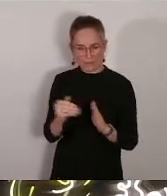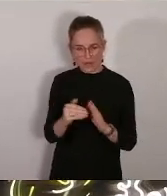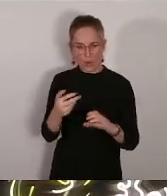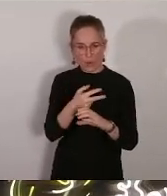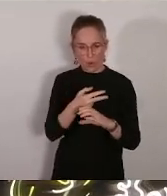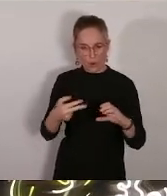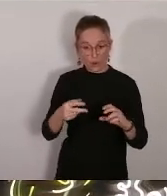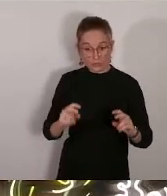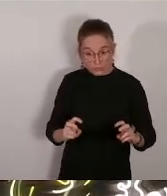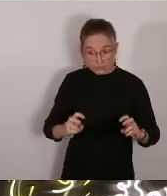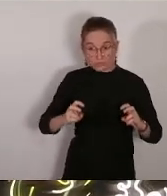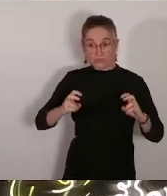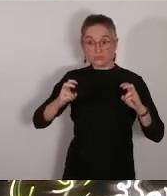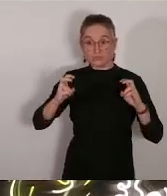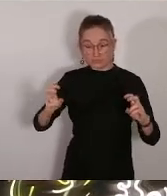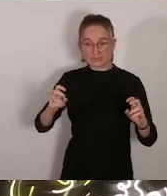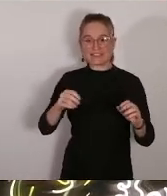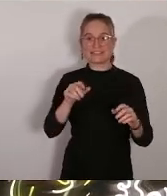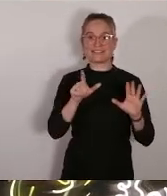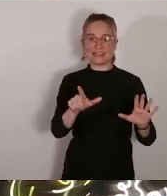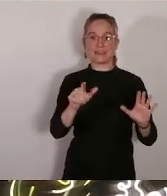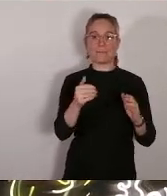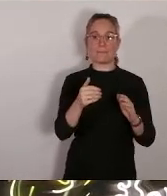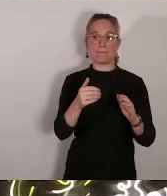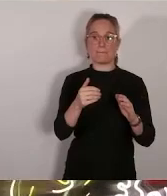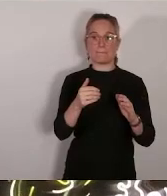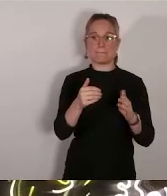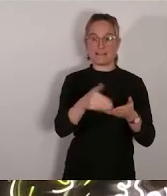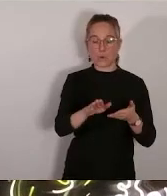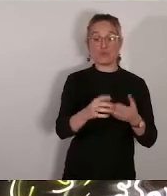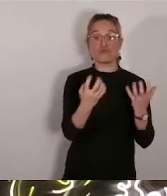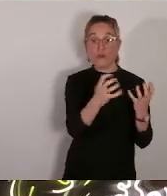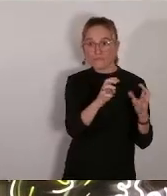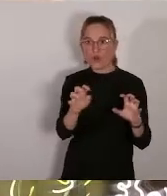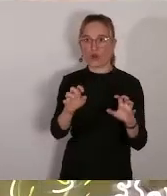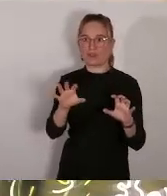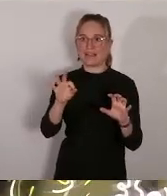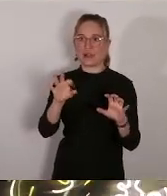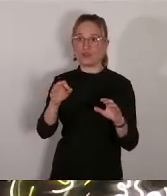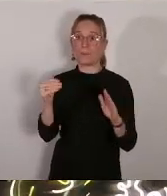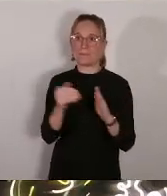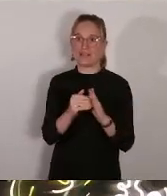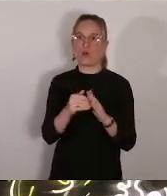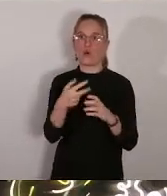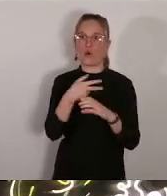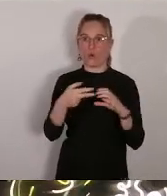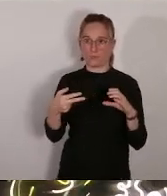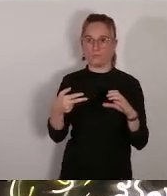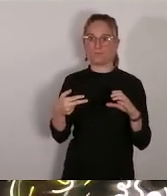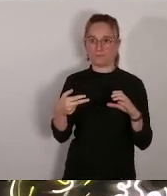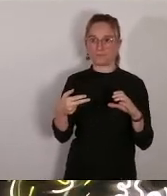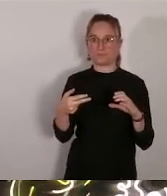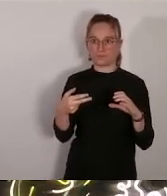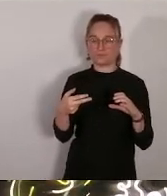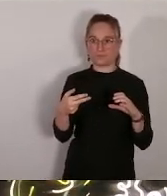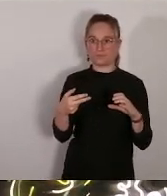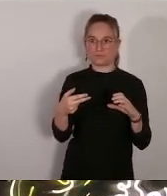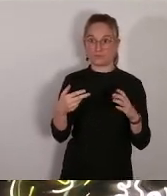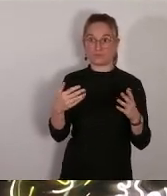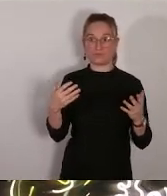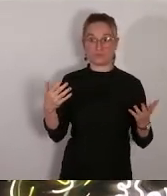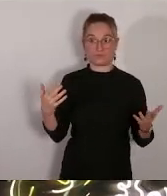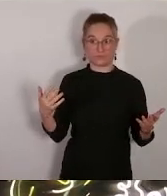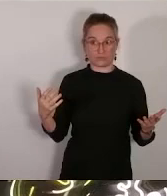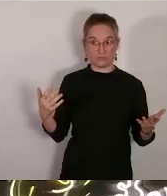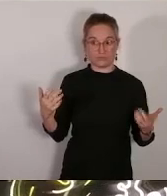950 000 euros alors qu'il était au départ de 6 950 000 euros après la délibération du